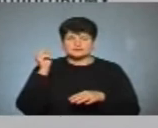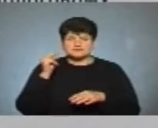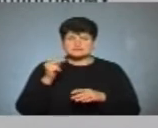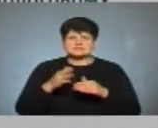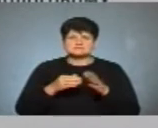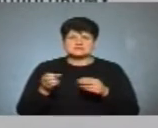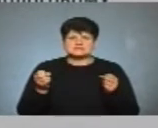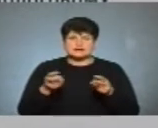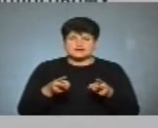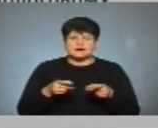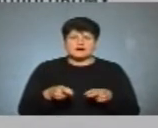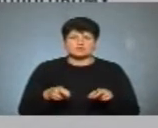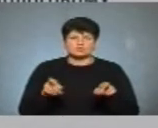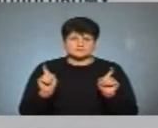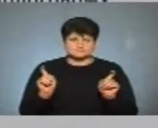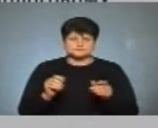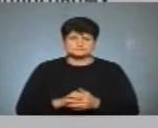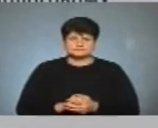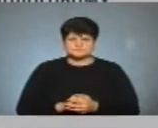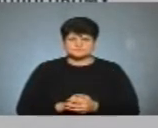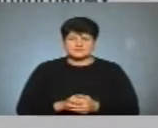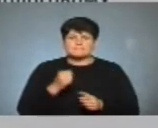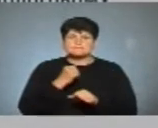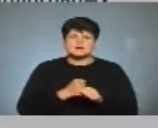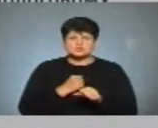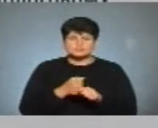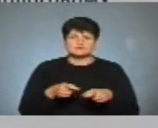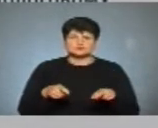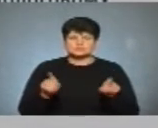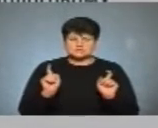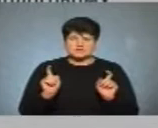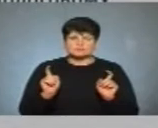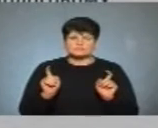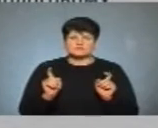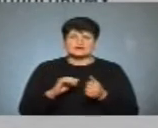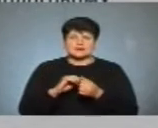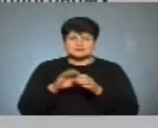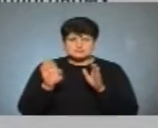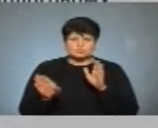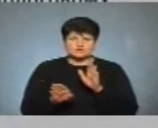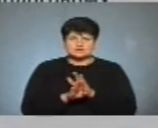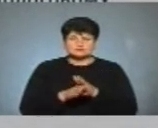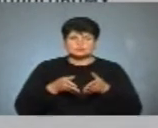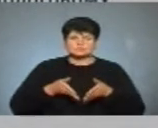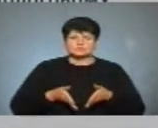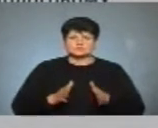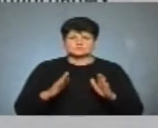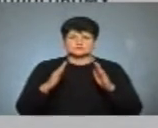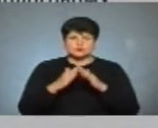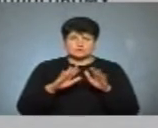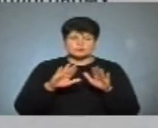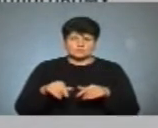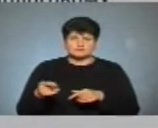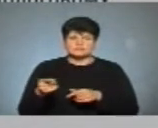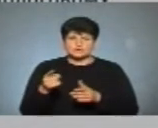спеціальністю акушерство та гінекологія. Працював акушером-гінекологом у Кам'єнсподільському пологовому будинку, пізніше в